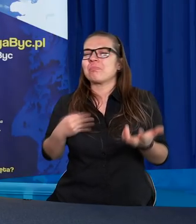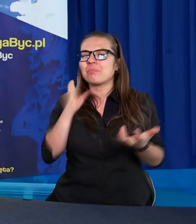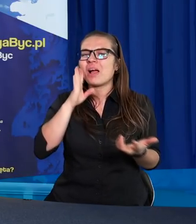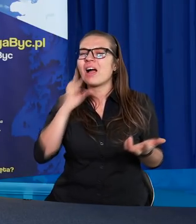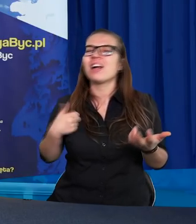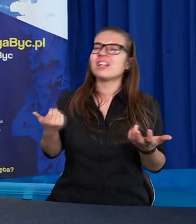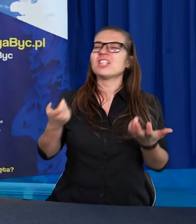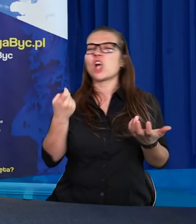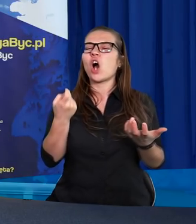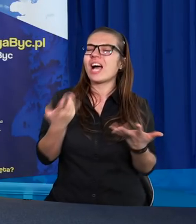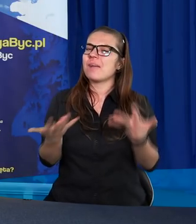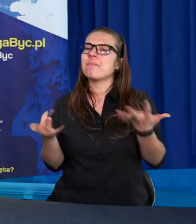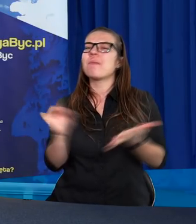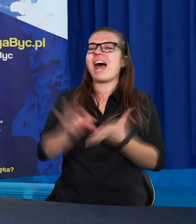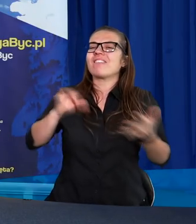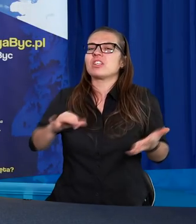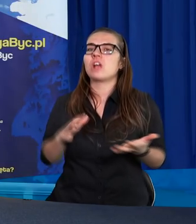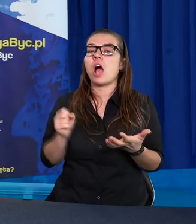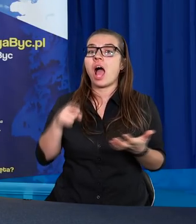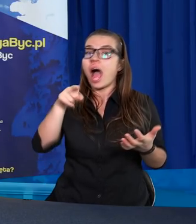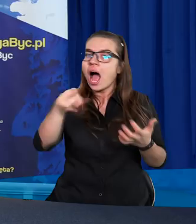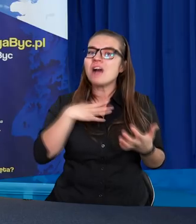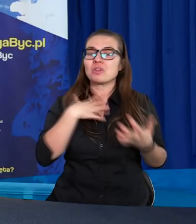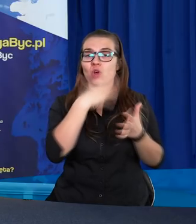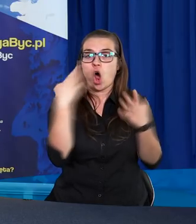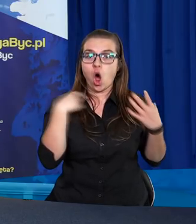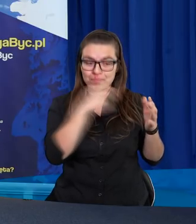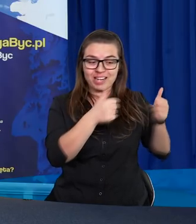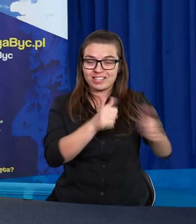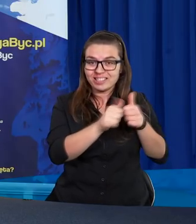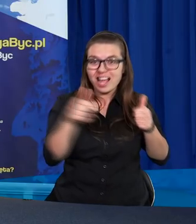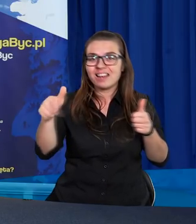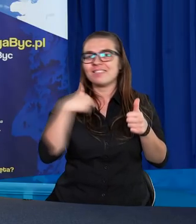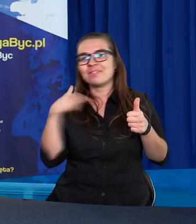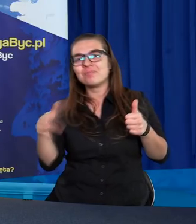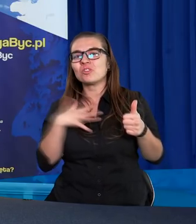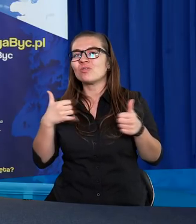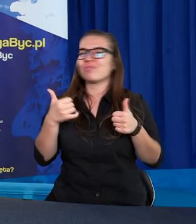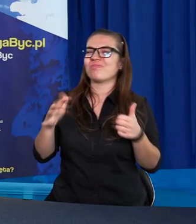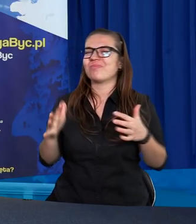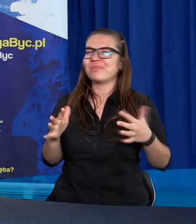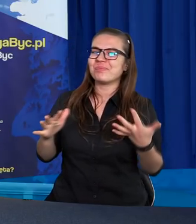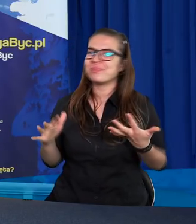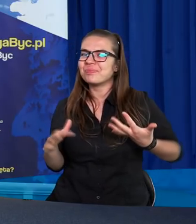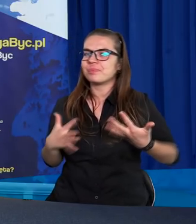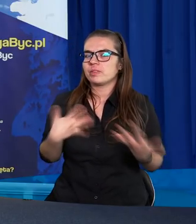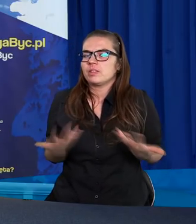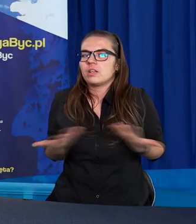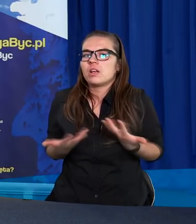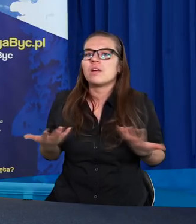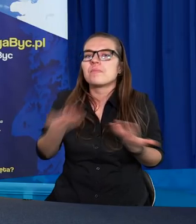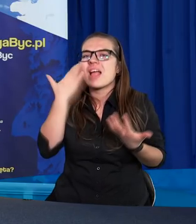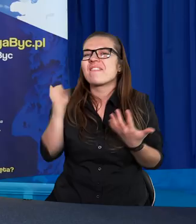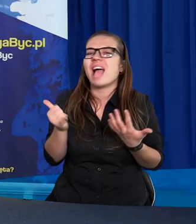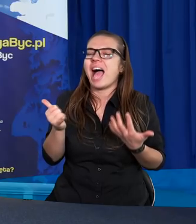w którego obecności nie zawsze czułem się komfortowo. I kiedy prowadziłem tą rozmowę z Bogiem, zapisywałem ją,